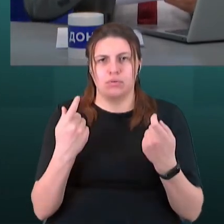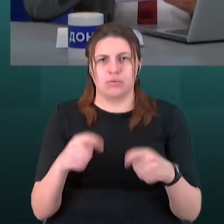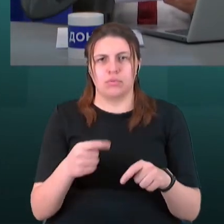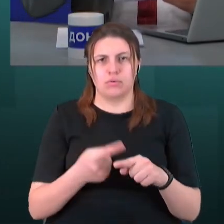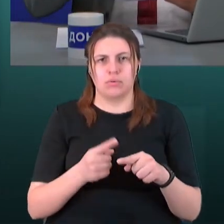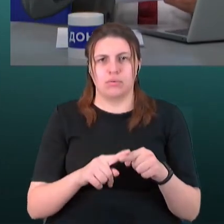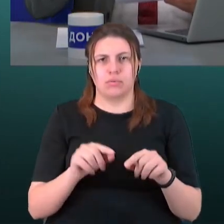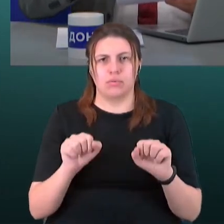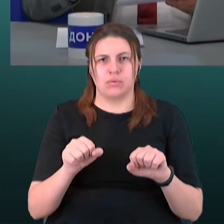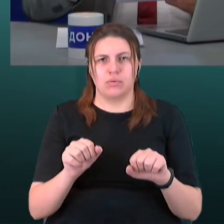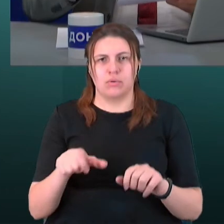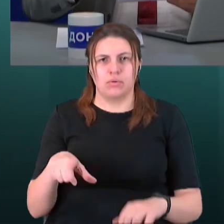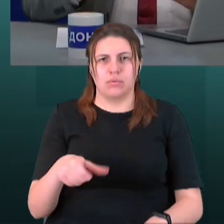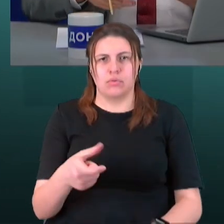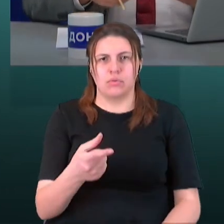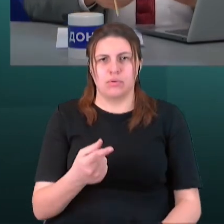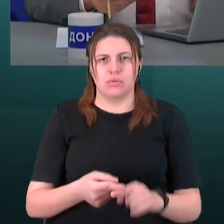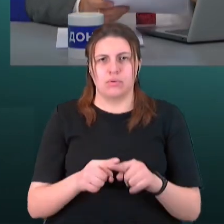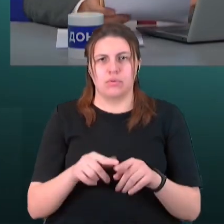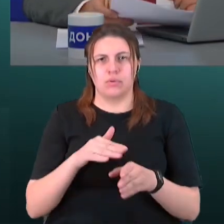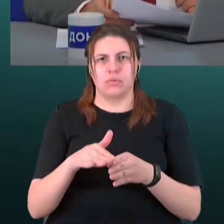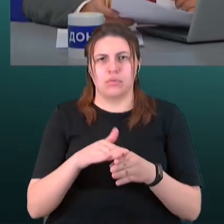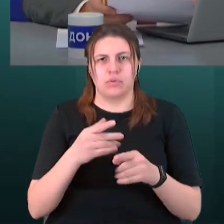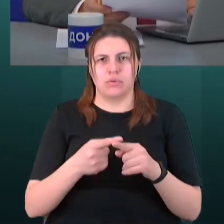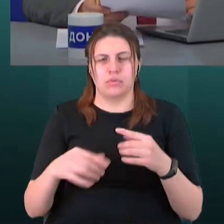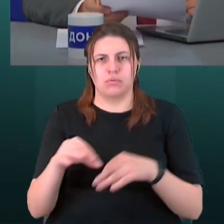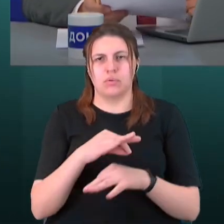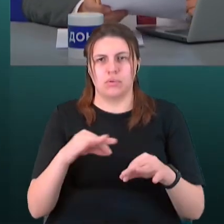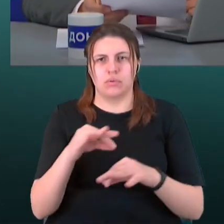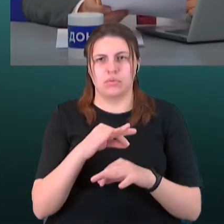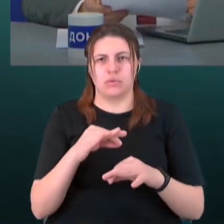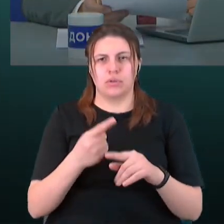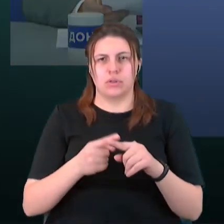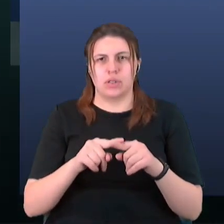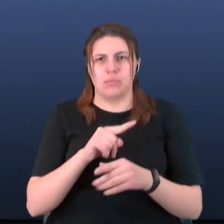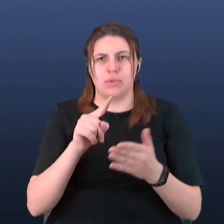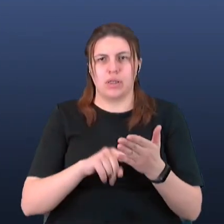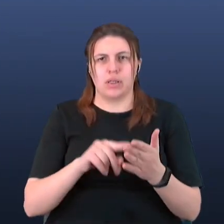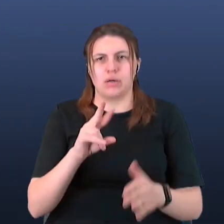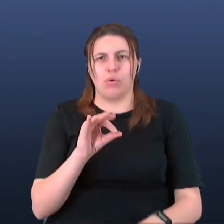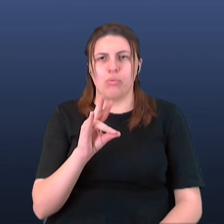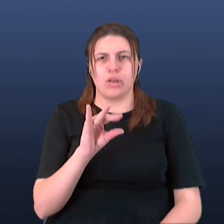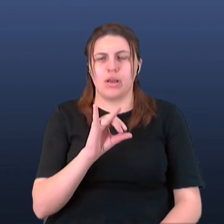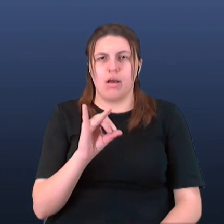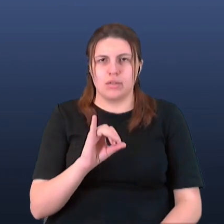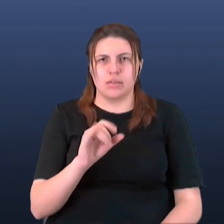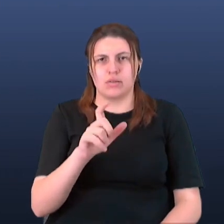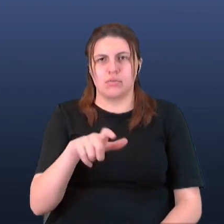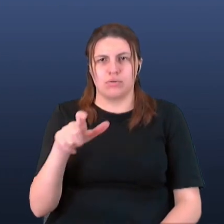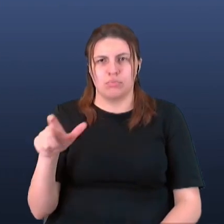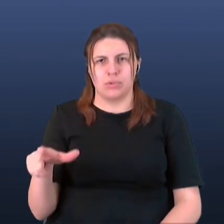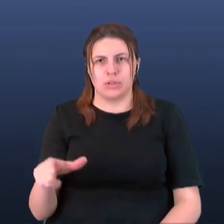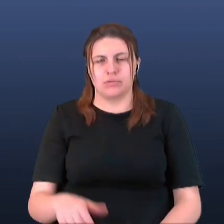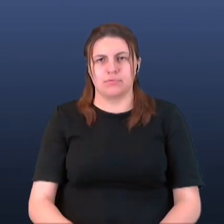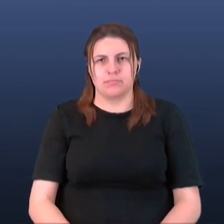буде проходити реалізація цього проєкту? Це питання комунікації з людьми, тому що першого, вам треба пояснити, що ця